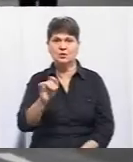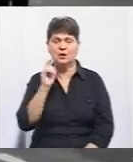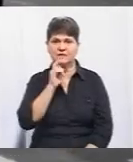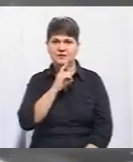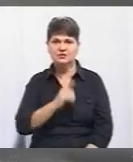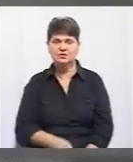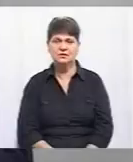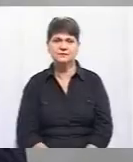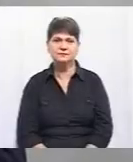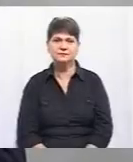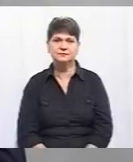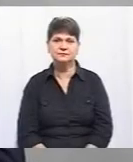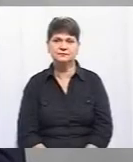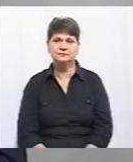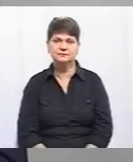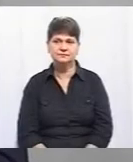Вінниччина.